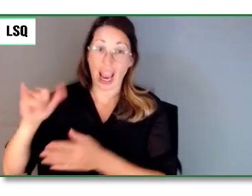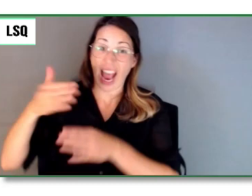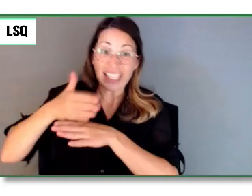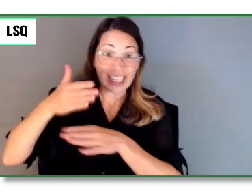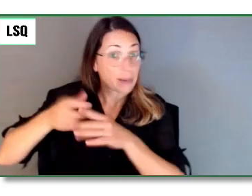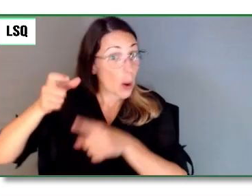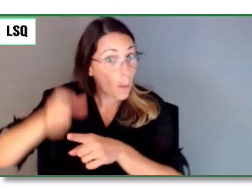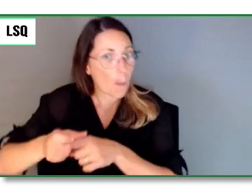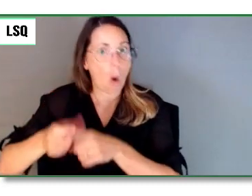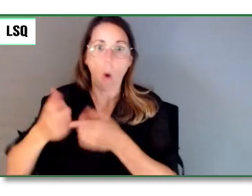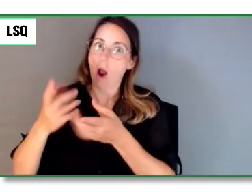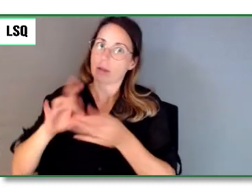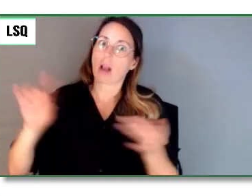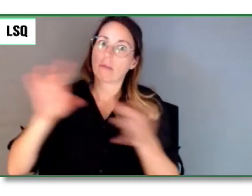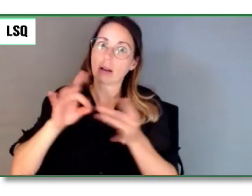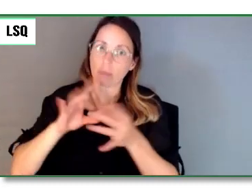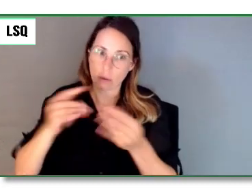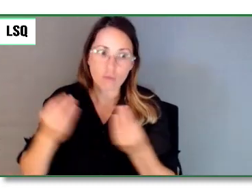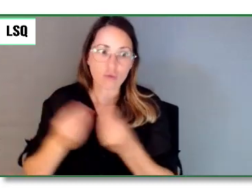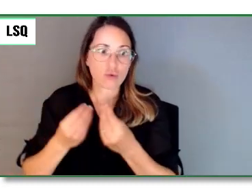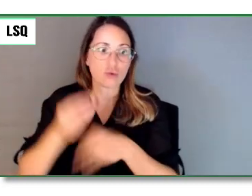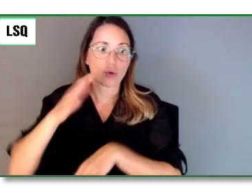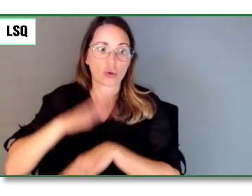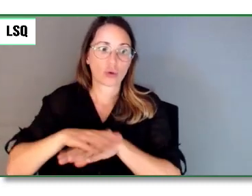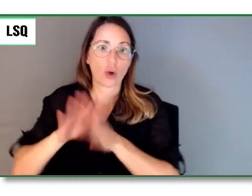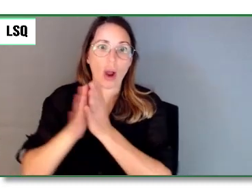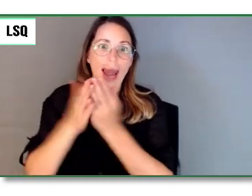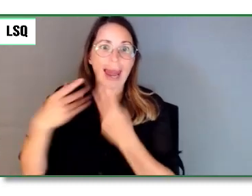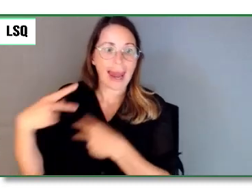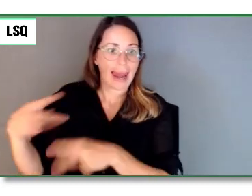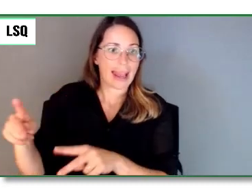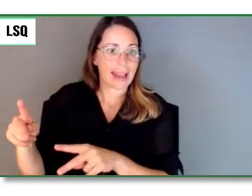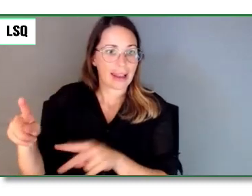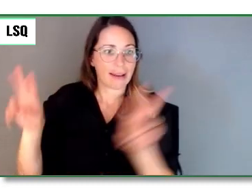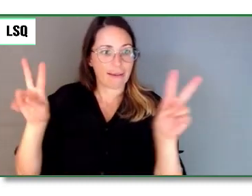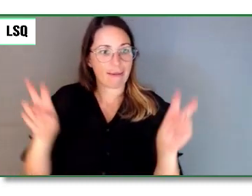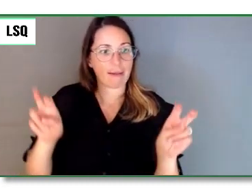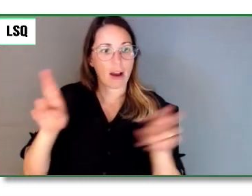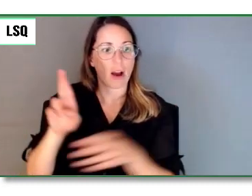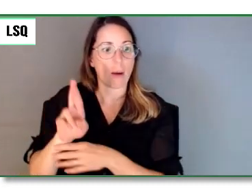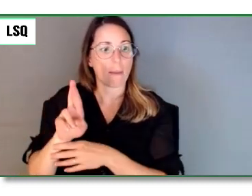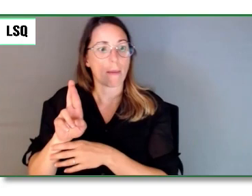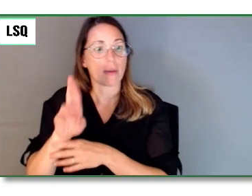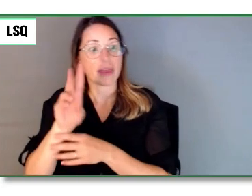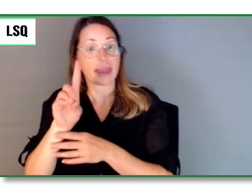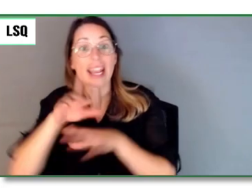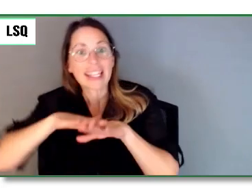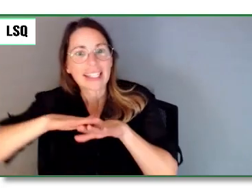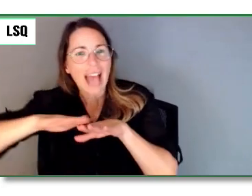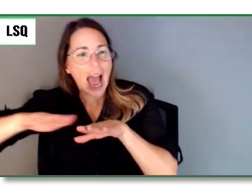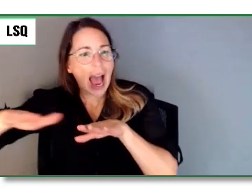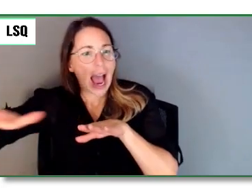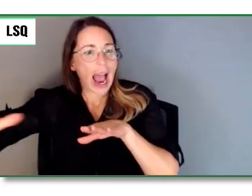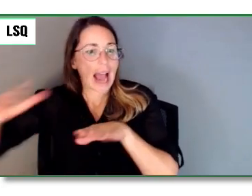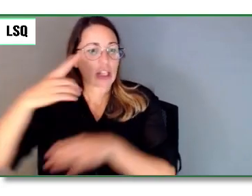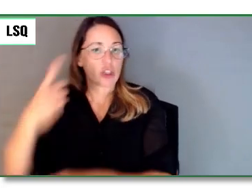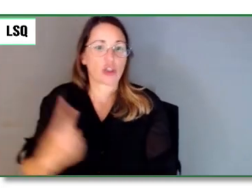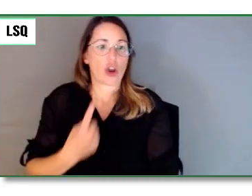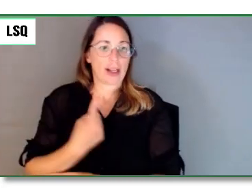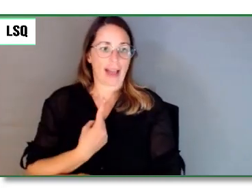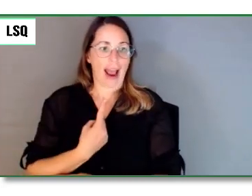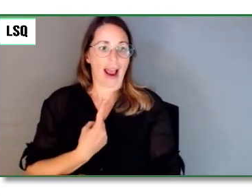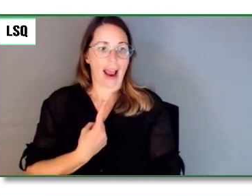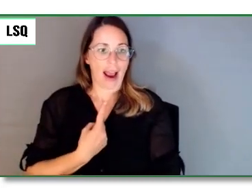Les promoteurs insistent que les parcs doivent être entièrement accessibles, non seulement aux humains, mais aux machines, aux automobiles.